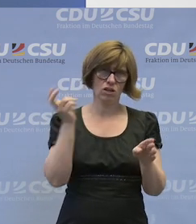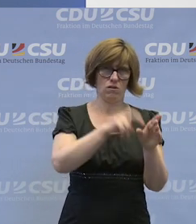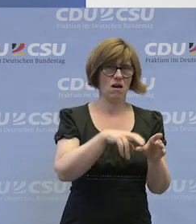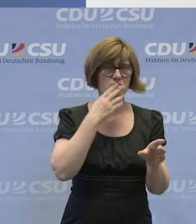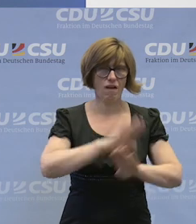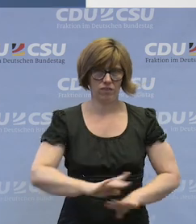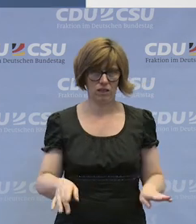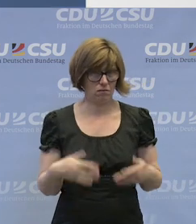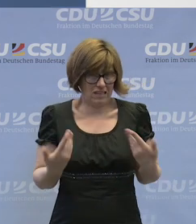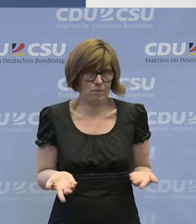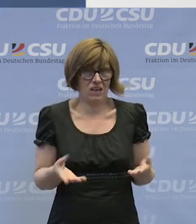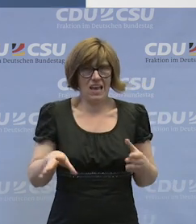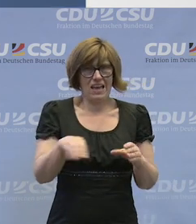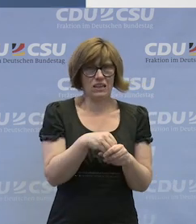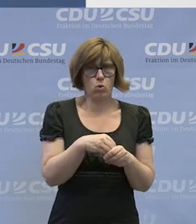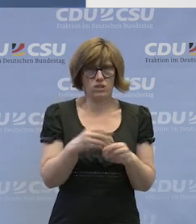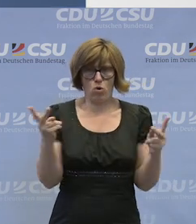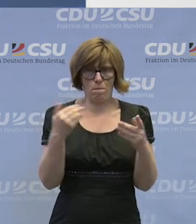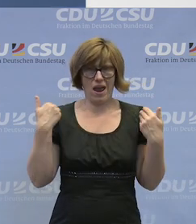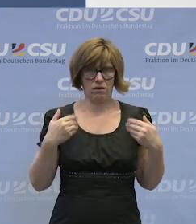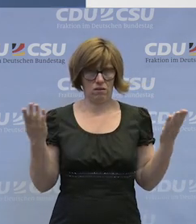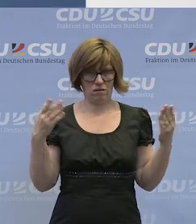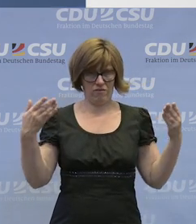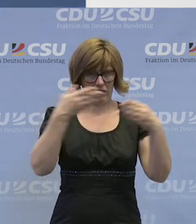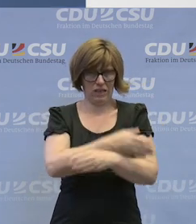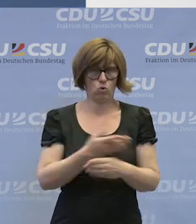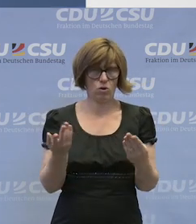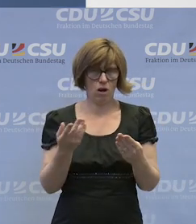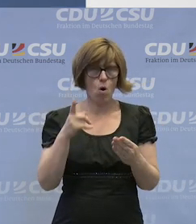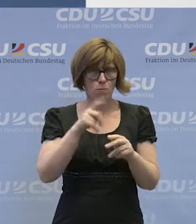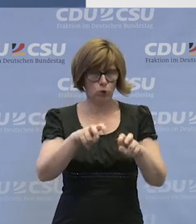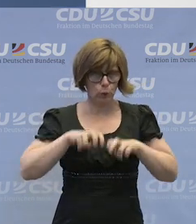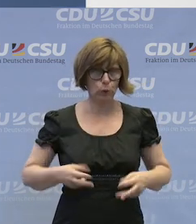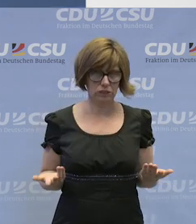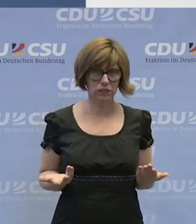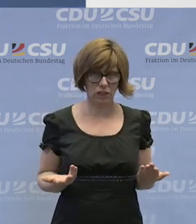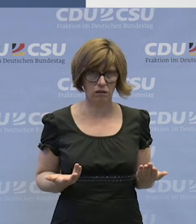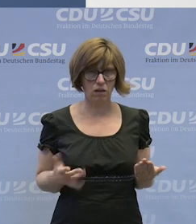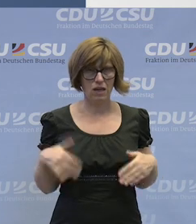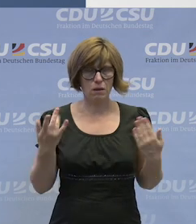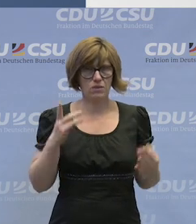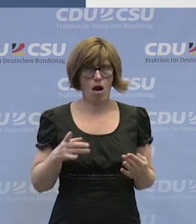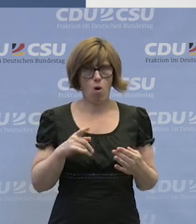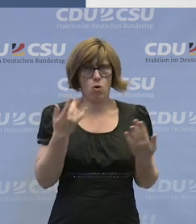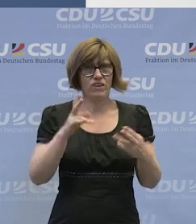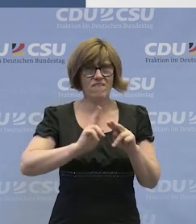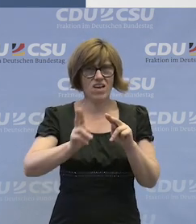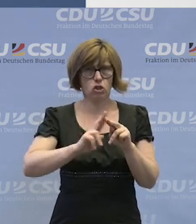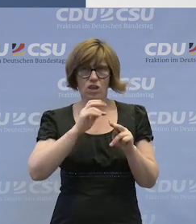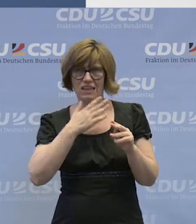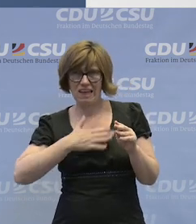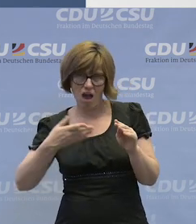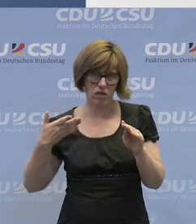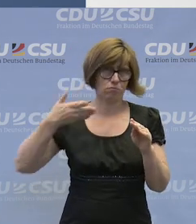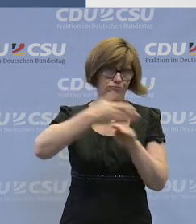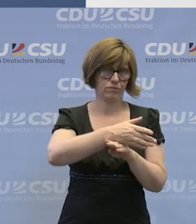in die Werkstatt. Also Inklusion geht ja in beide Richtungen und das sollte man auch bitte berücksichtigen. Also es gibt ja auch nicht nach wo in die Werkstatt sind, auch gerne,